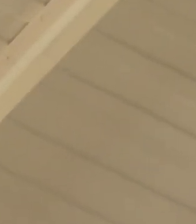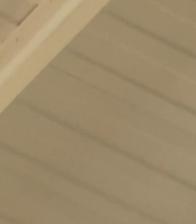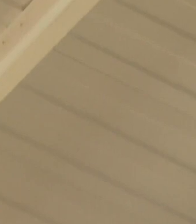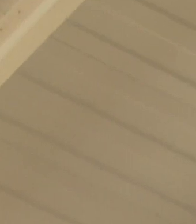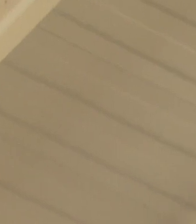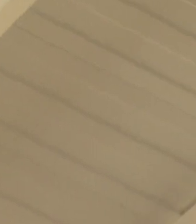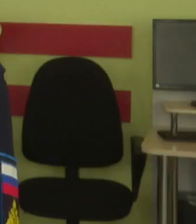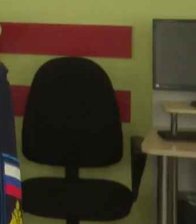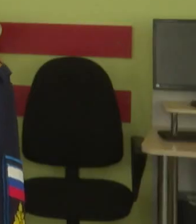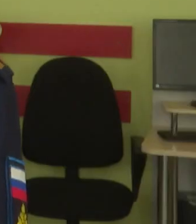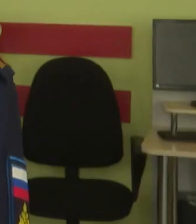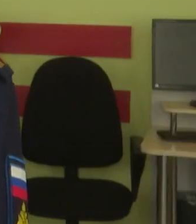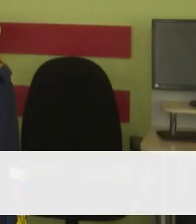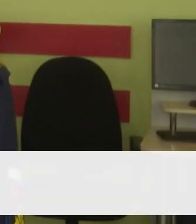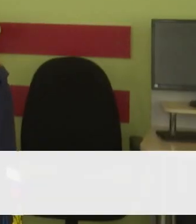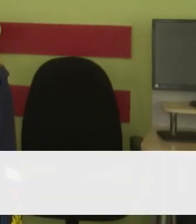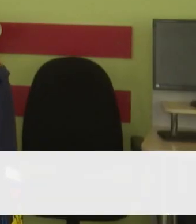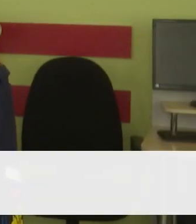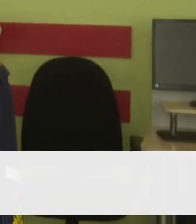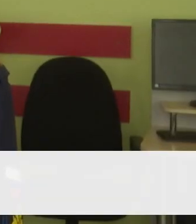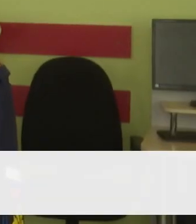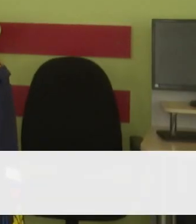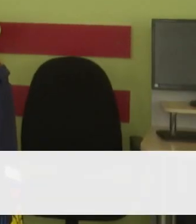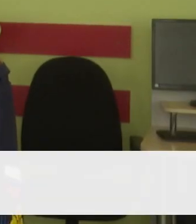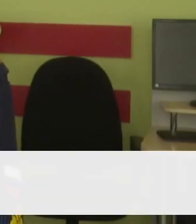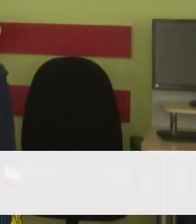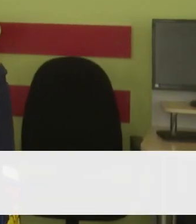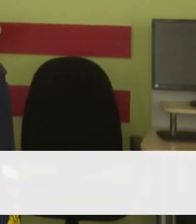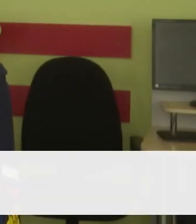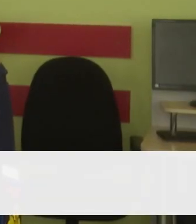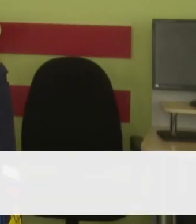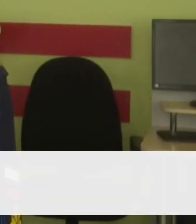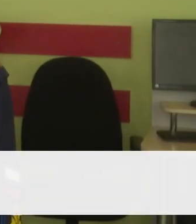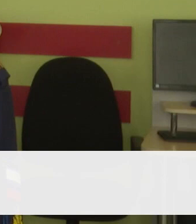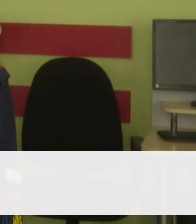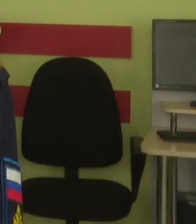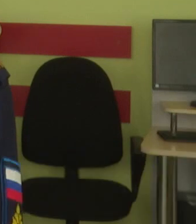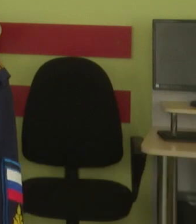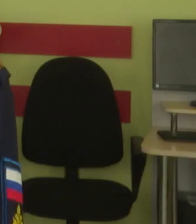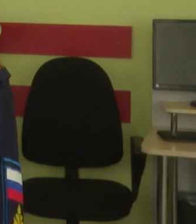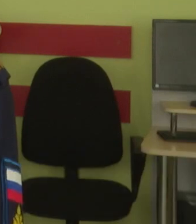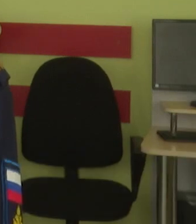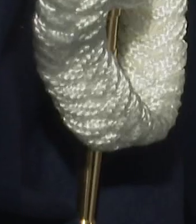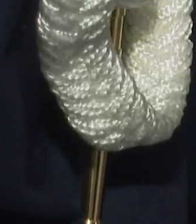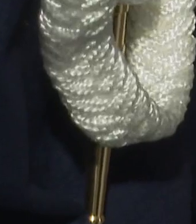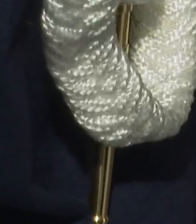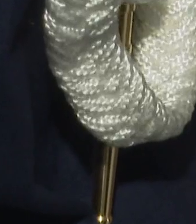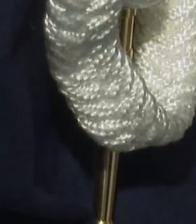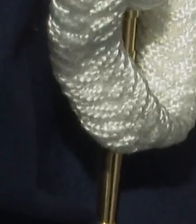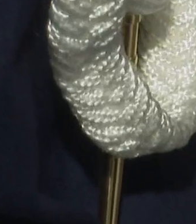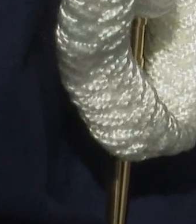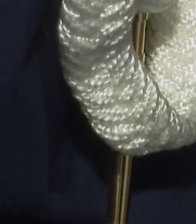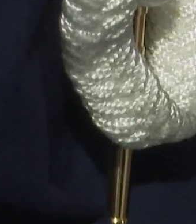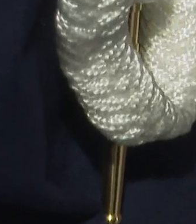управления. Заряжаем батареи, запускаем и летаем, делаем, пытаемся какие-то упражнения делать. Для